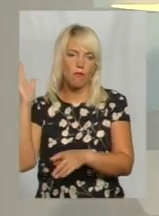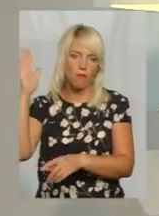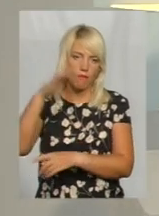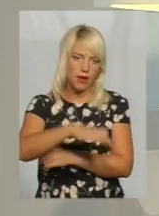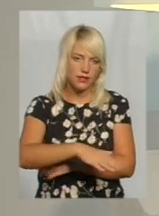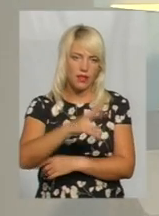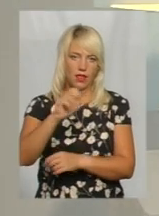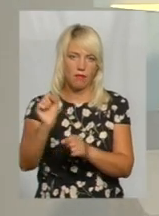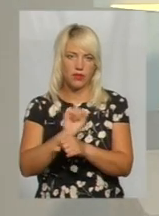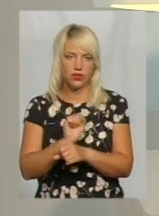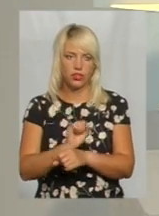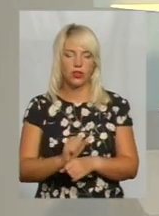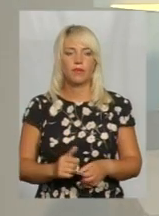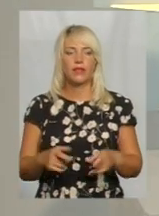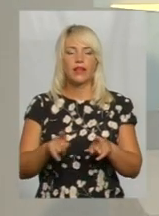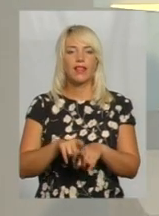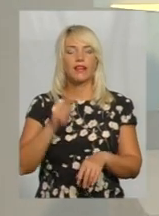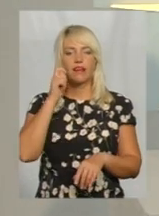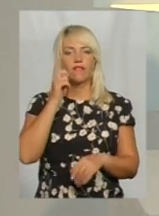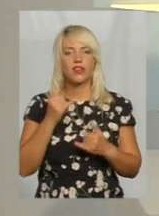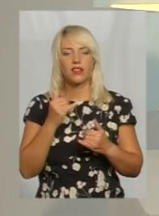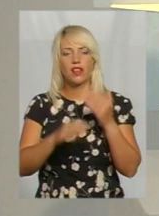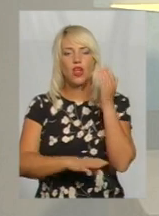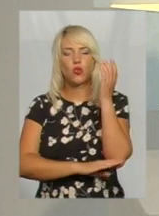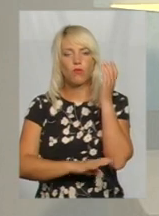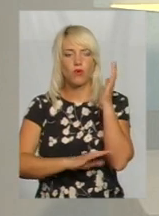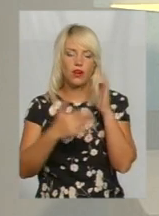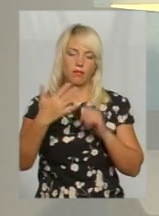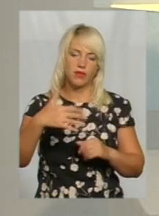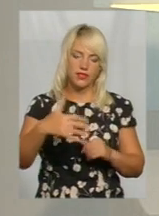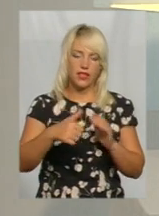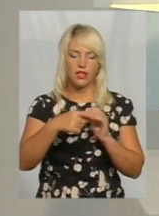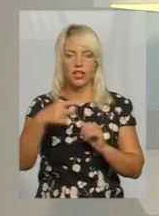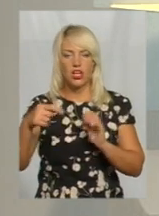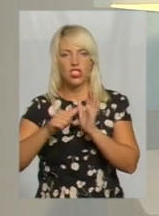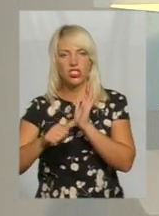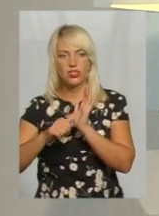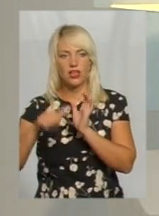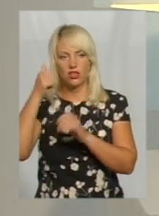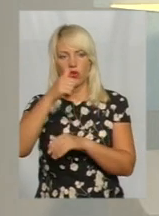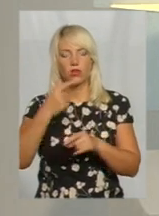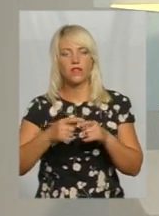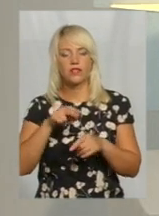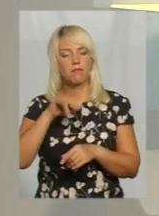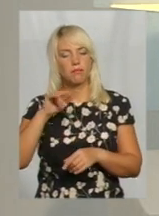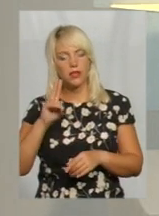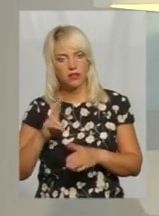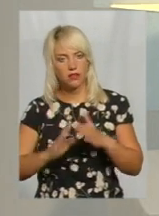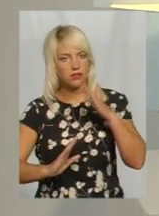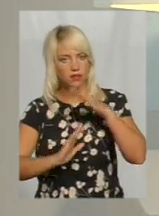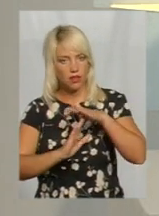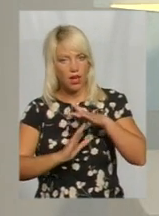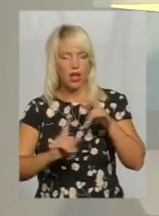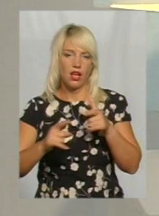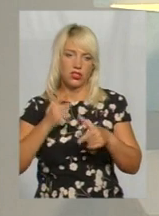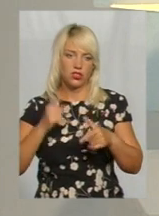Юрію, от такий вік для тополі, 50 чи 60-70 років, це все ж таки пік, чи це вже... Мені здається,